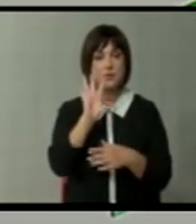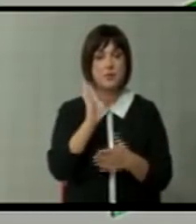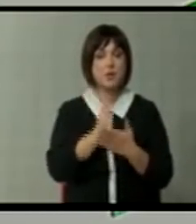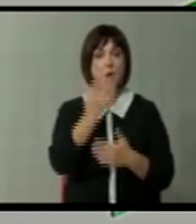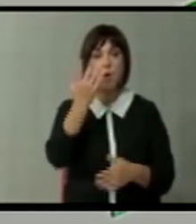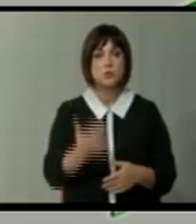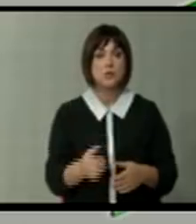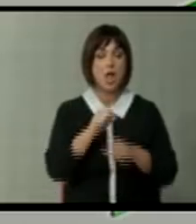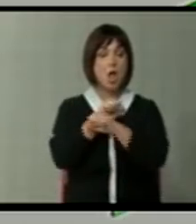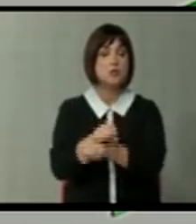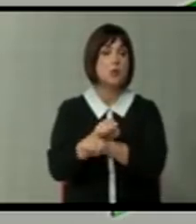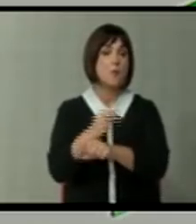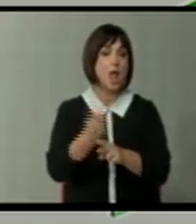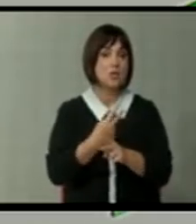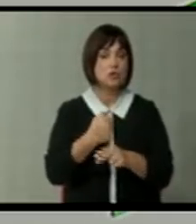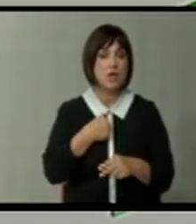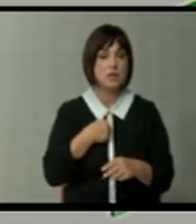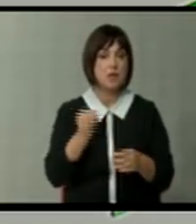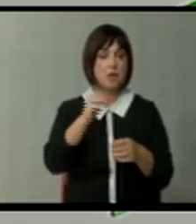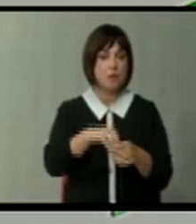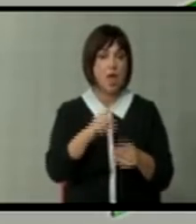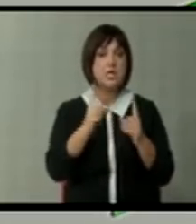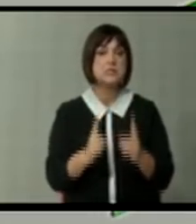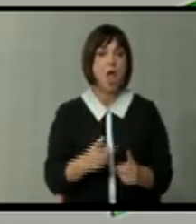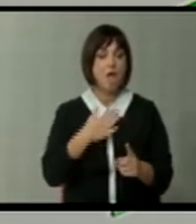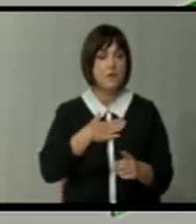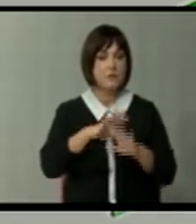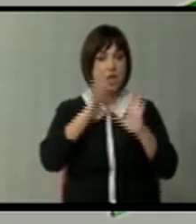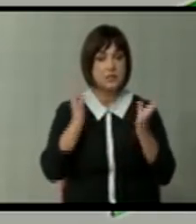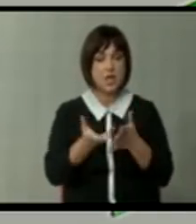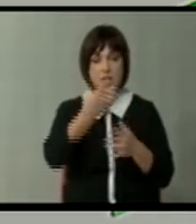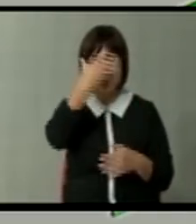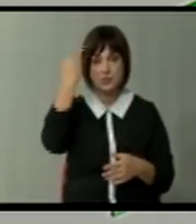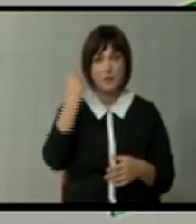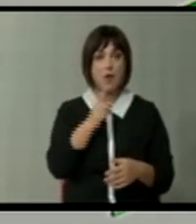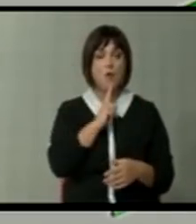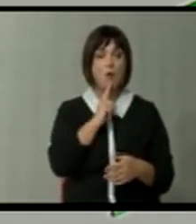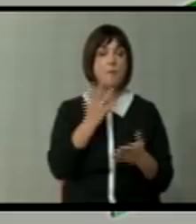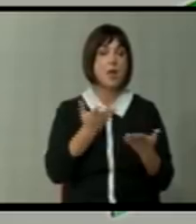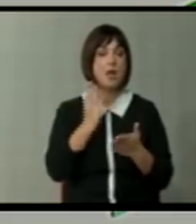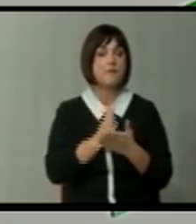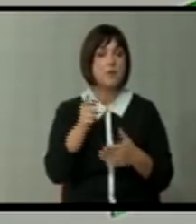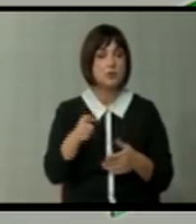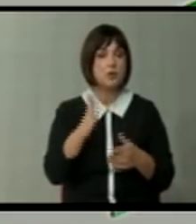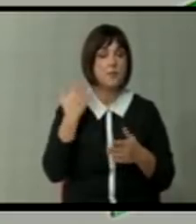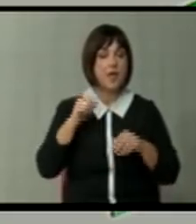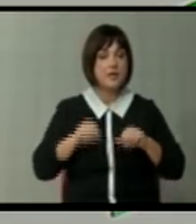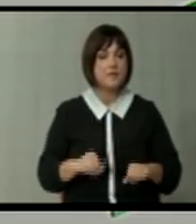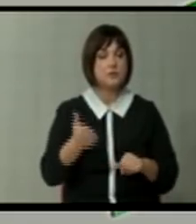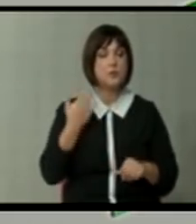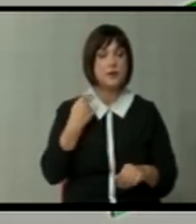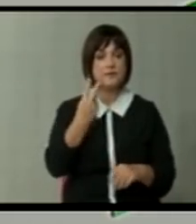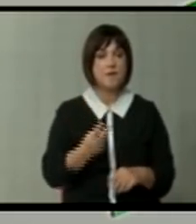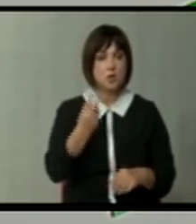бехме оценети како заробена држава, но и јас се приклонувам конставот дека имаме целосно заборавено кој беа и какви беа тие што беа на власта овде до пред две